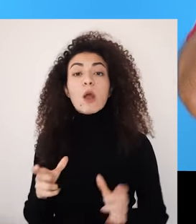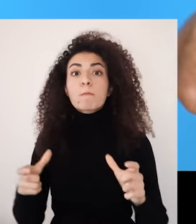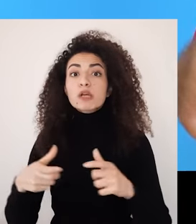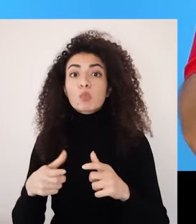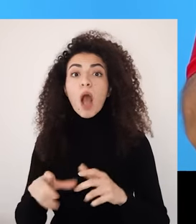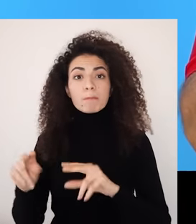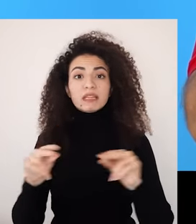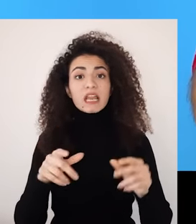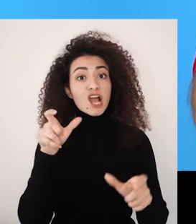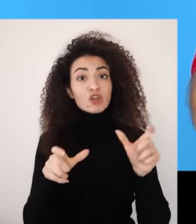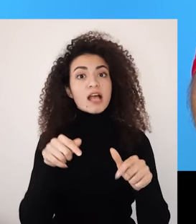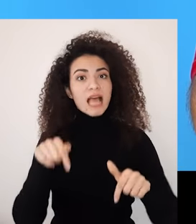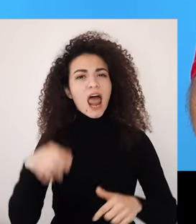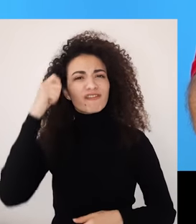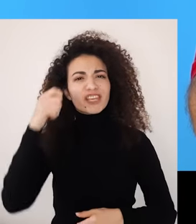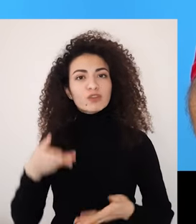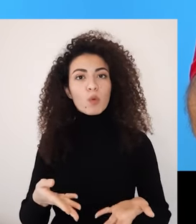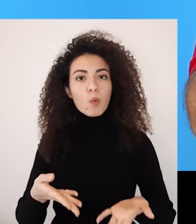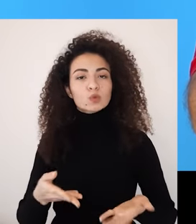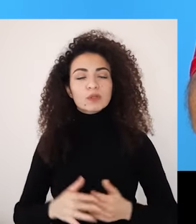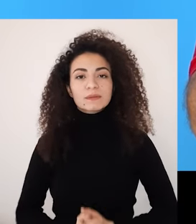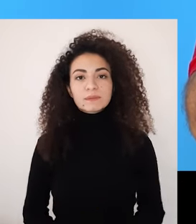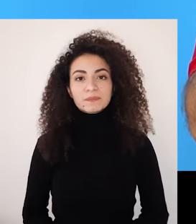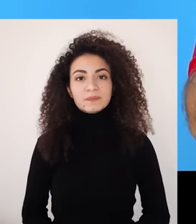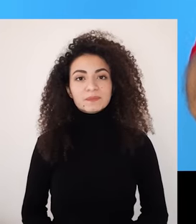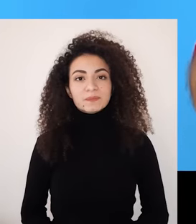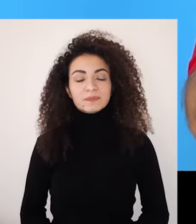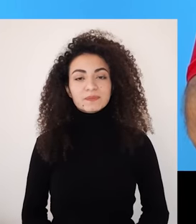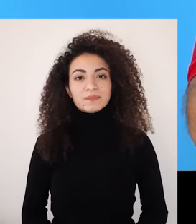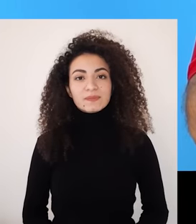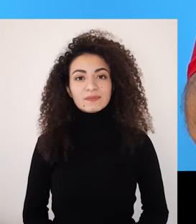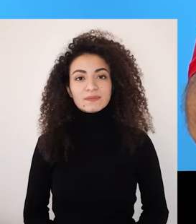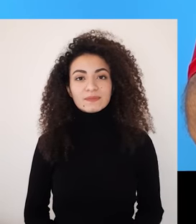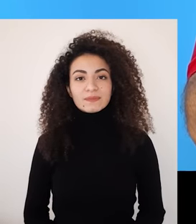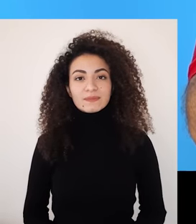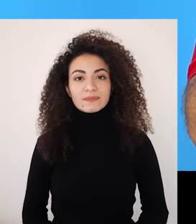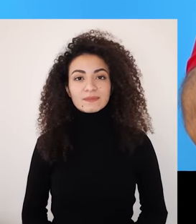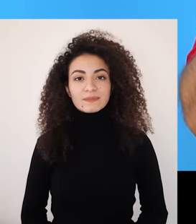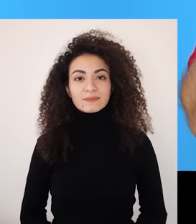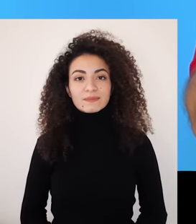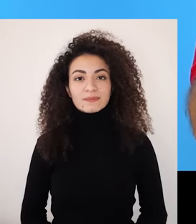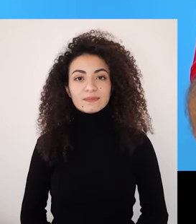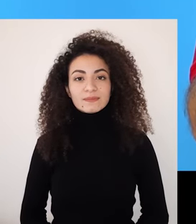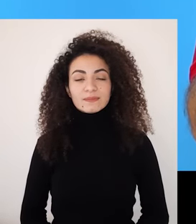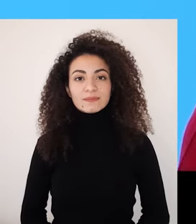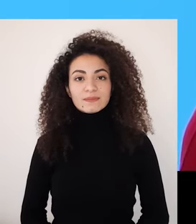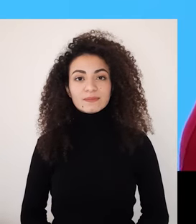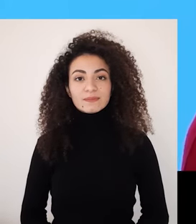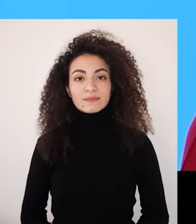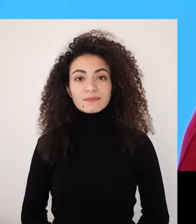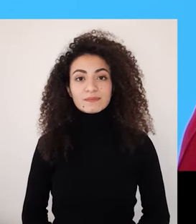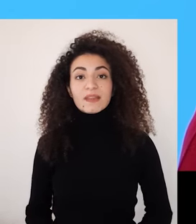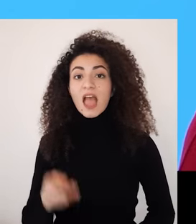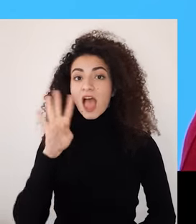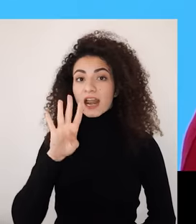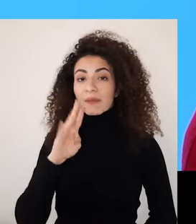أما مصادر إلهام مثل قصة أو كتاب أو فيلم أو مصادر معلومات مسعفة مثل ويبسايت أو تطبيق افتراضي أو